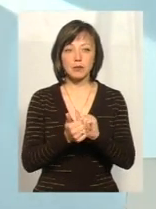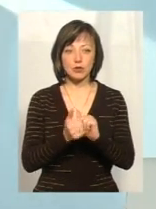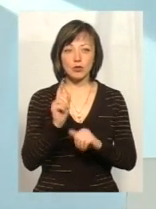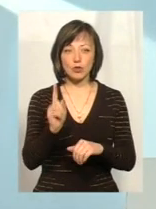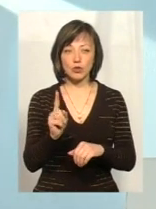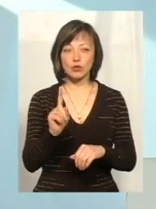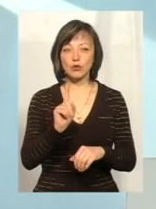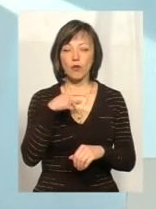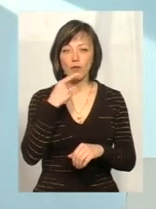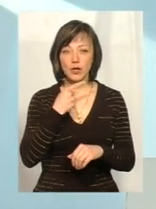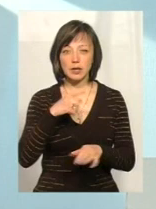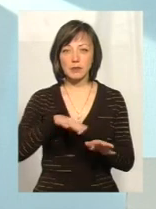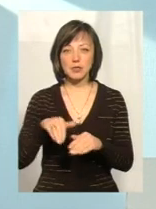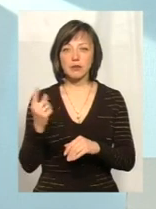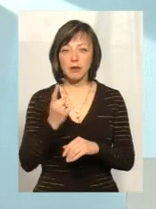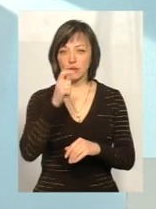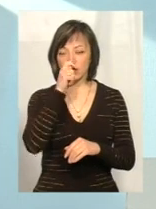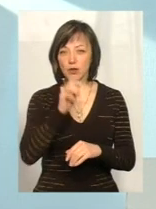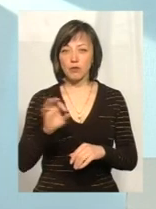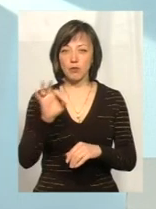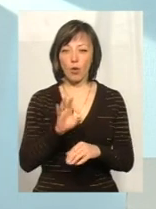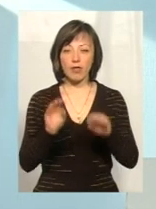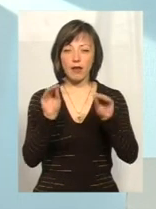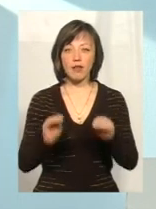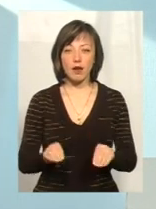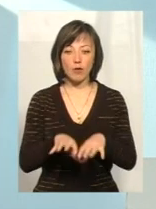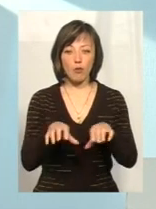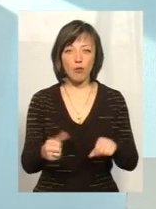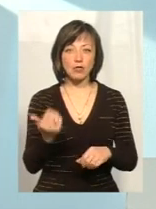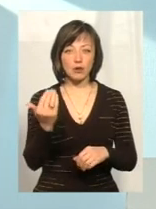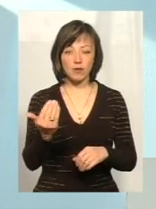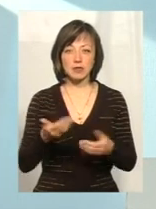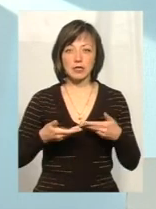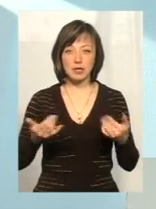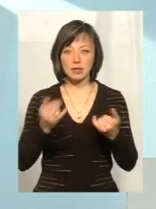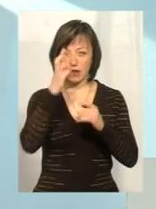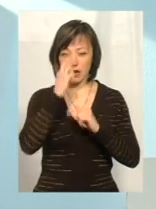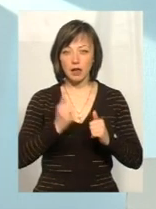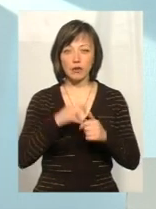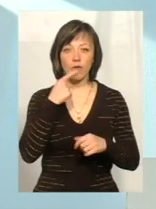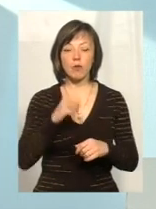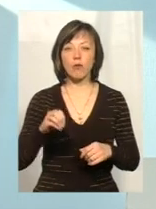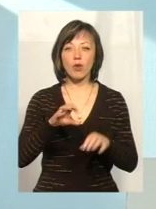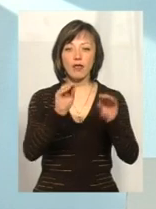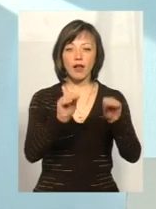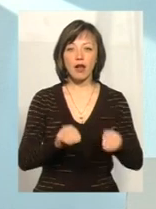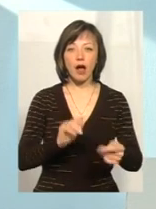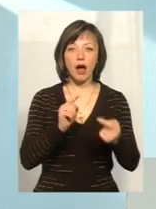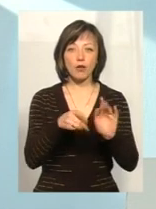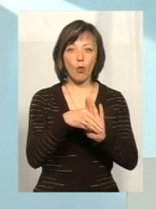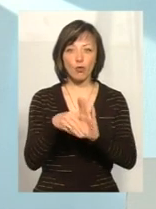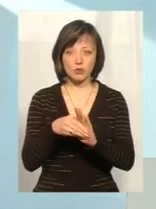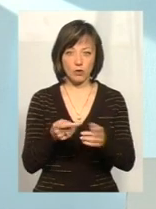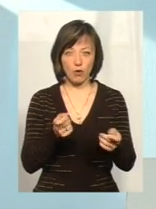до речі, щоб говорити після 1 квітня про декларації посадовців, в нас зараз країна говорить про декларації антикорупціонерів.